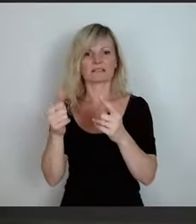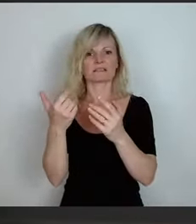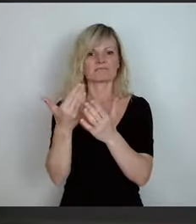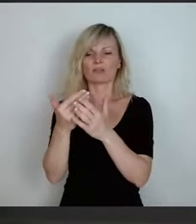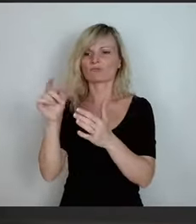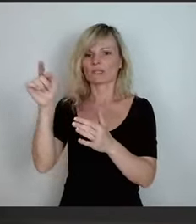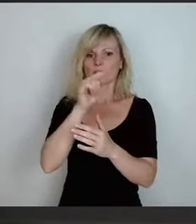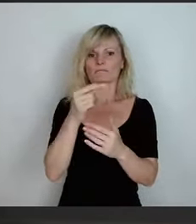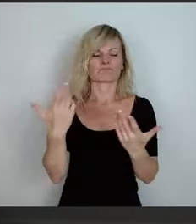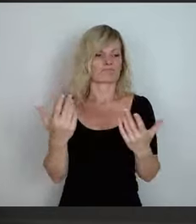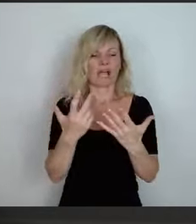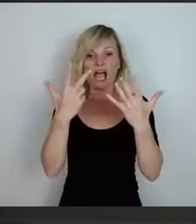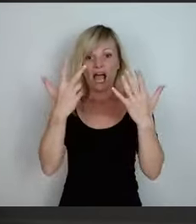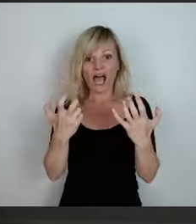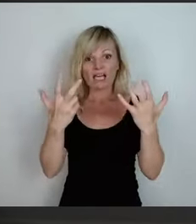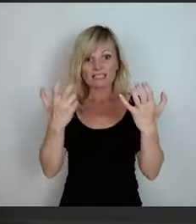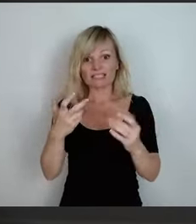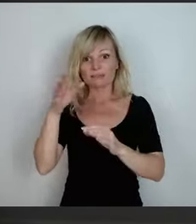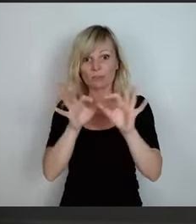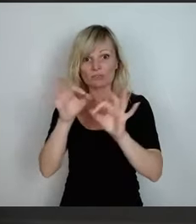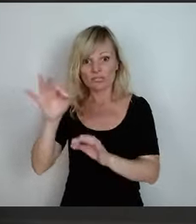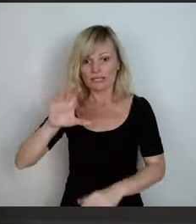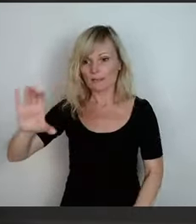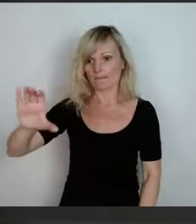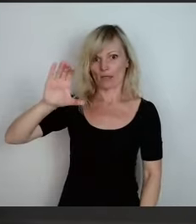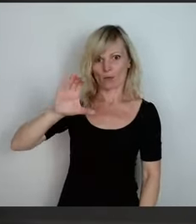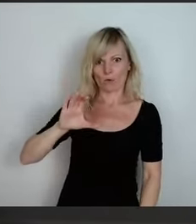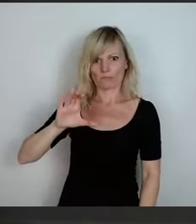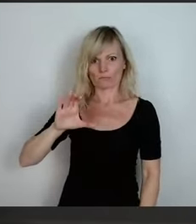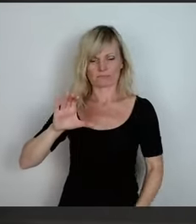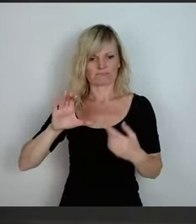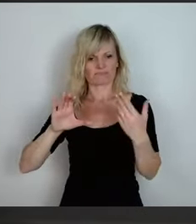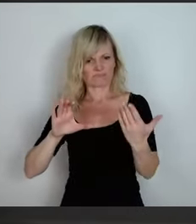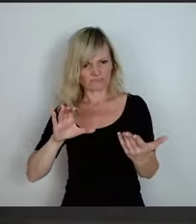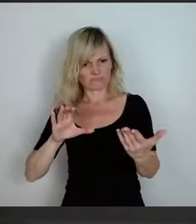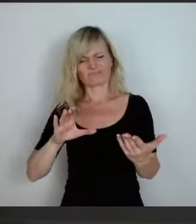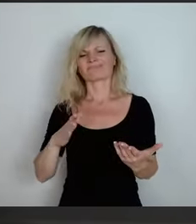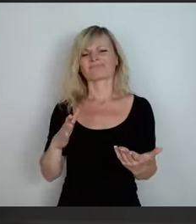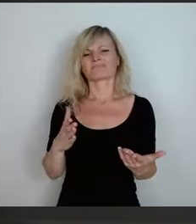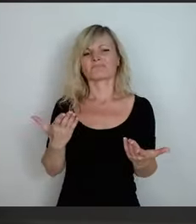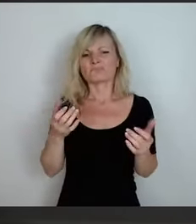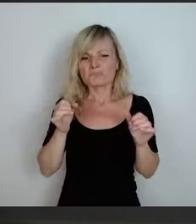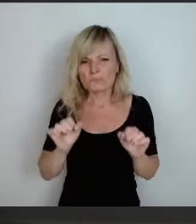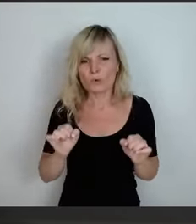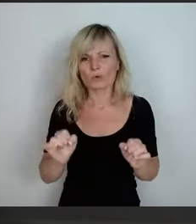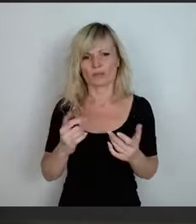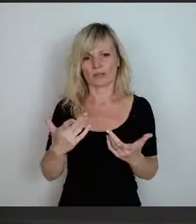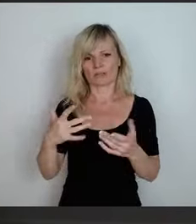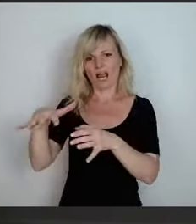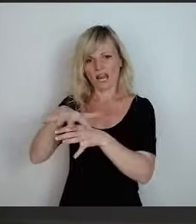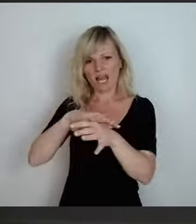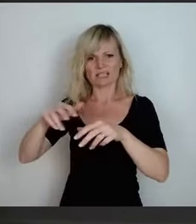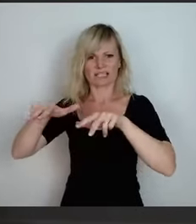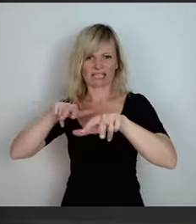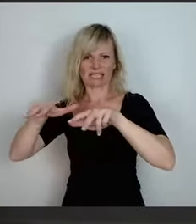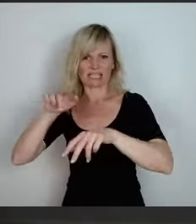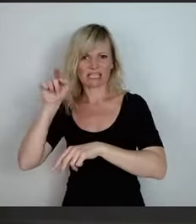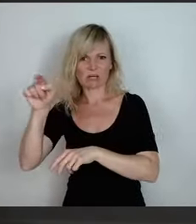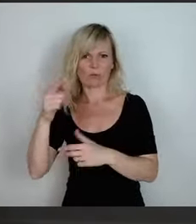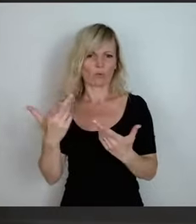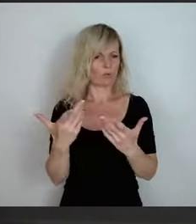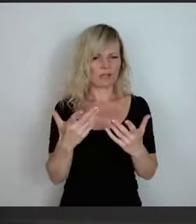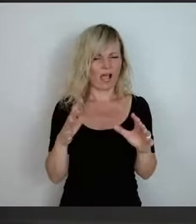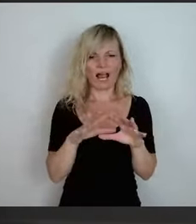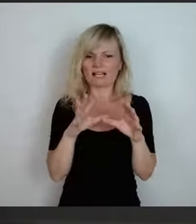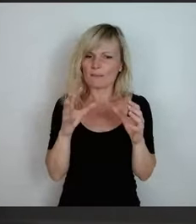80 Prozent gibt. Es sollte doch eine Möglichkeit geben, in der Landesregierung oder generell über diese